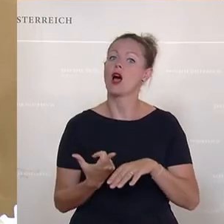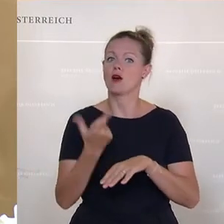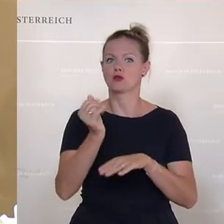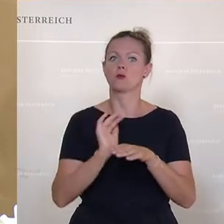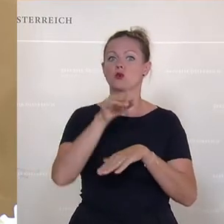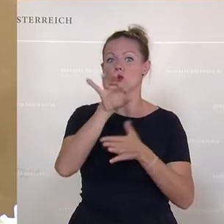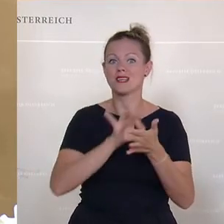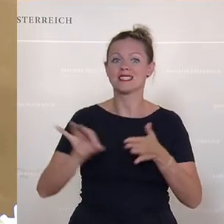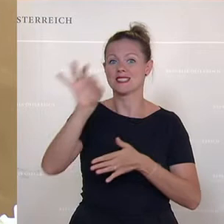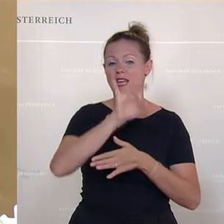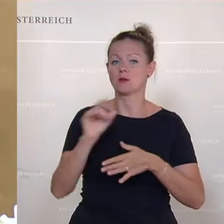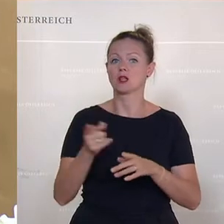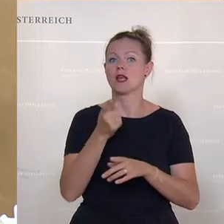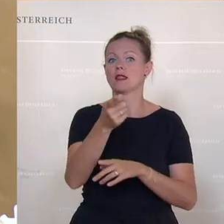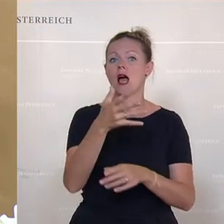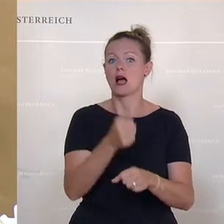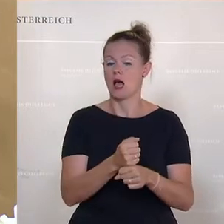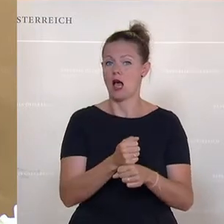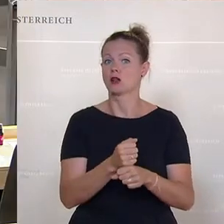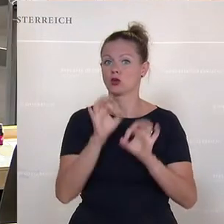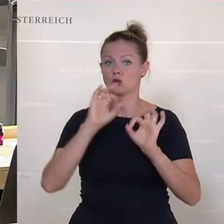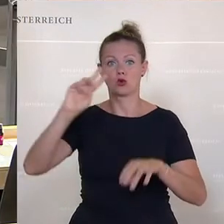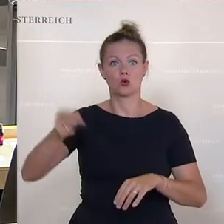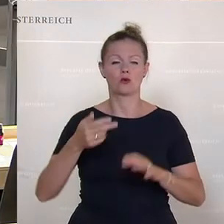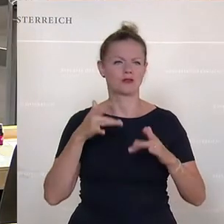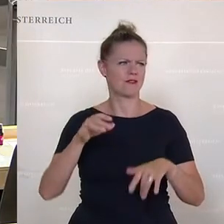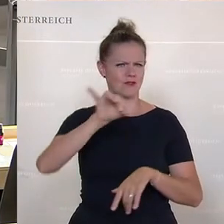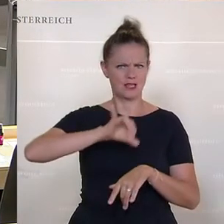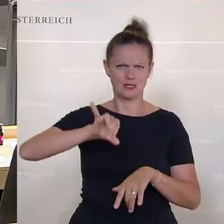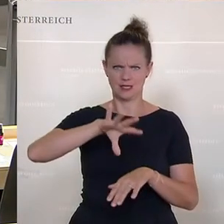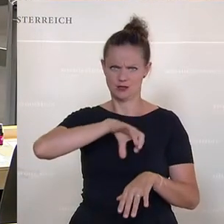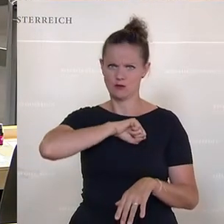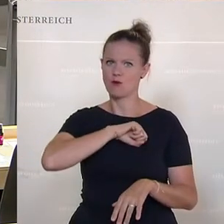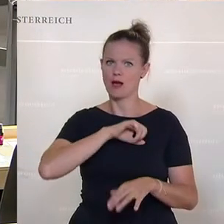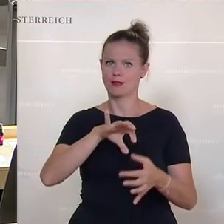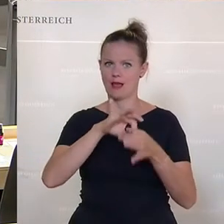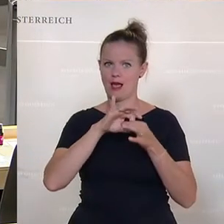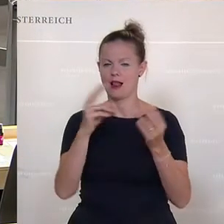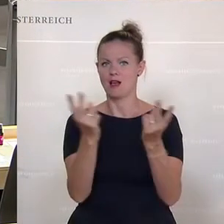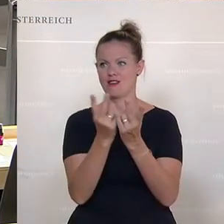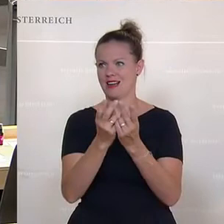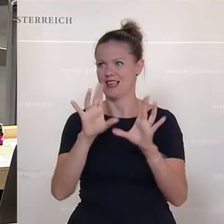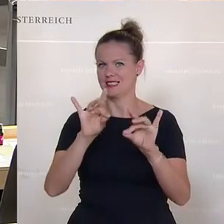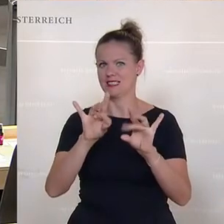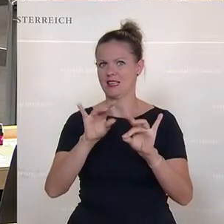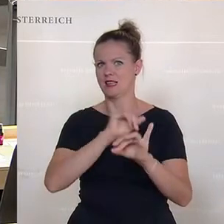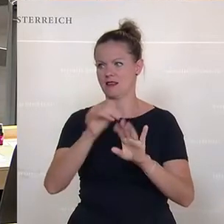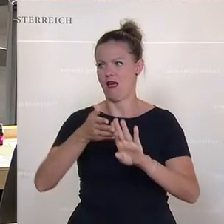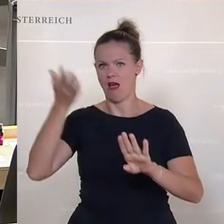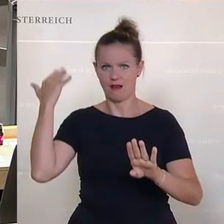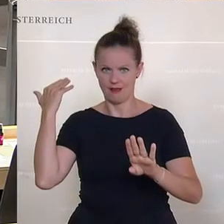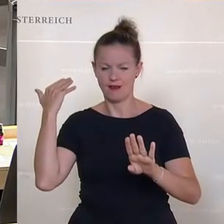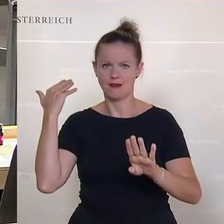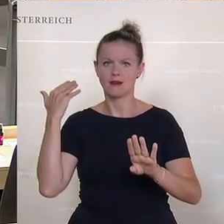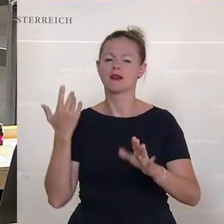nachhaltig guten Ruf auf den Märkten haben. Wir haben ja generell einen Zinsvorteil im Vergleich zu vor zehn Jahren. Der gesamte Zinszins der